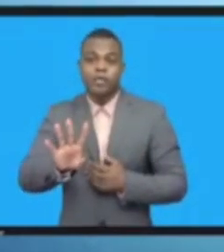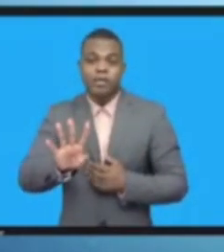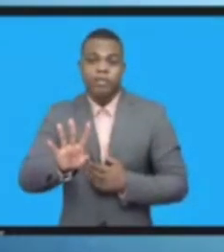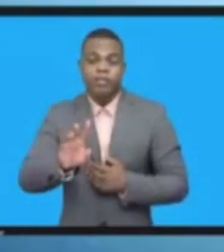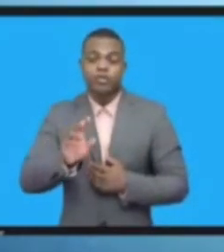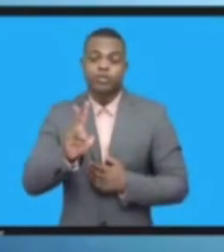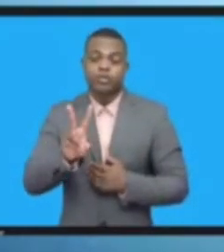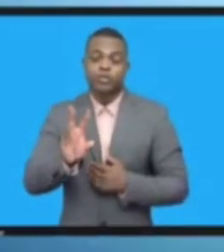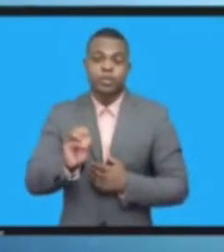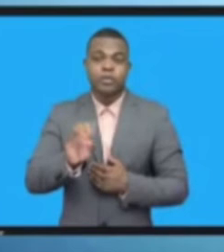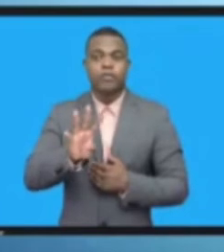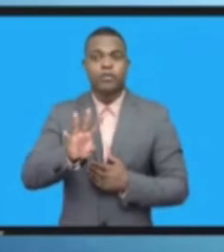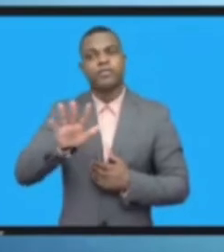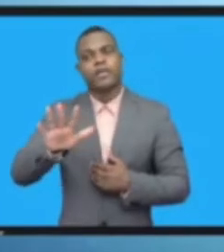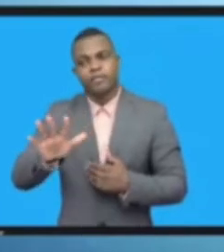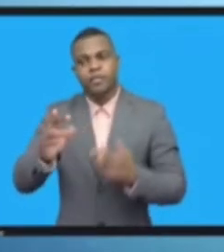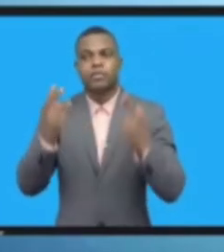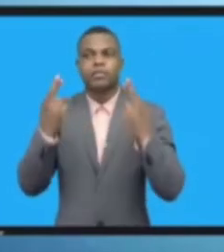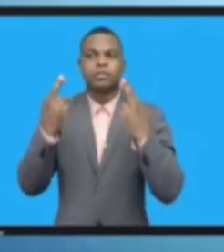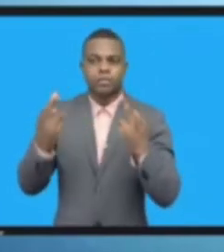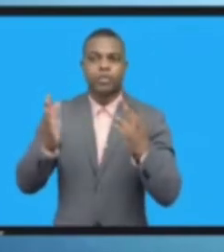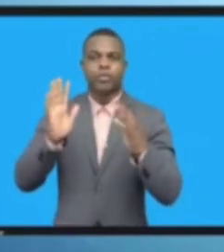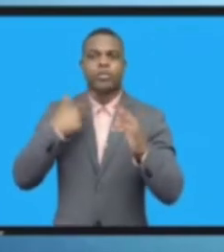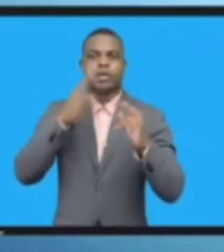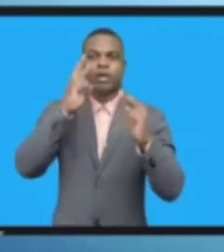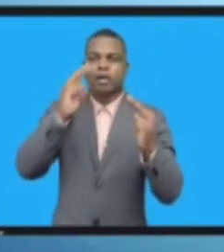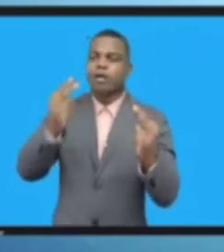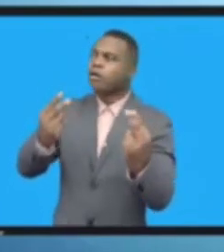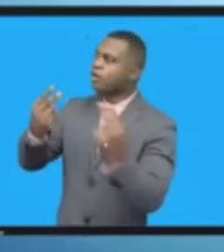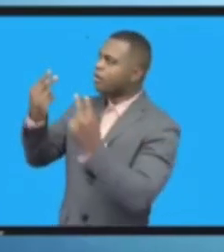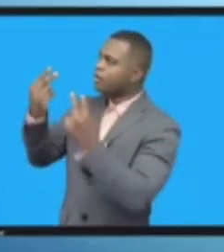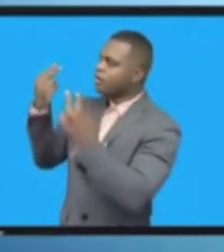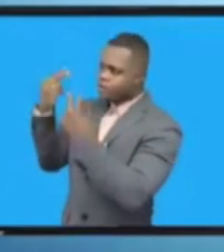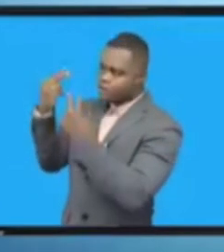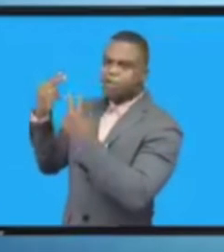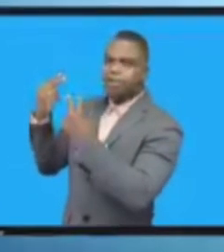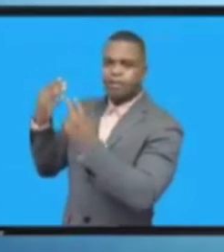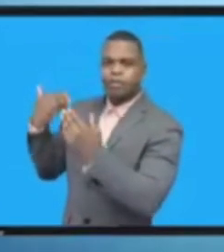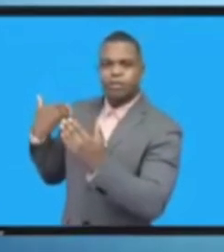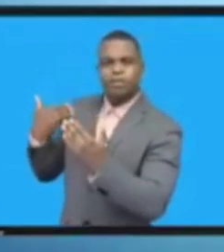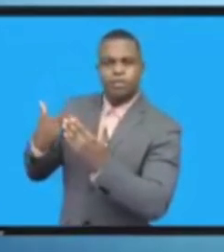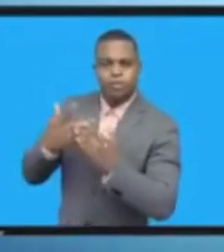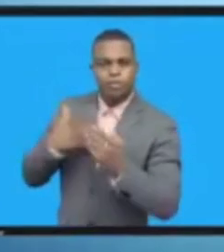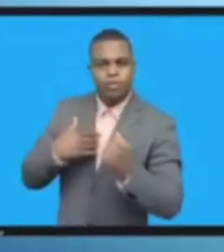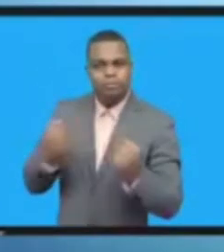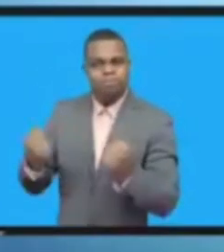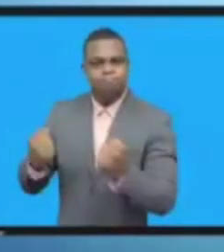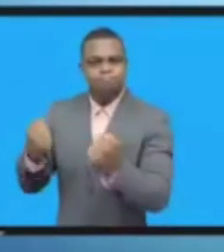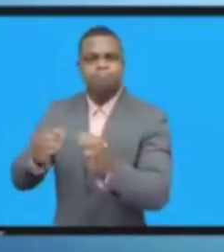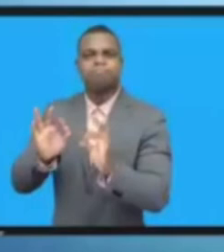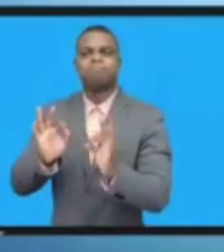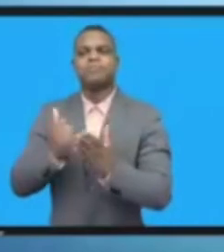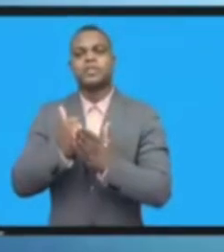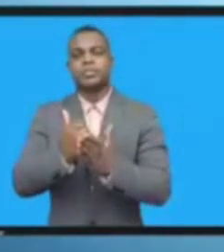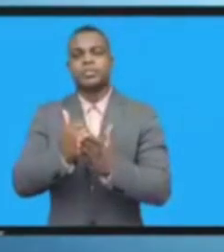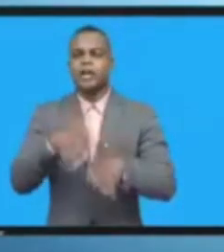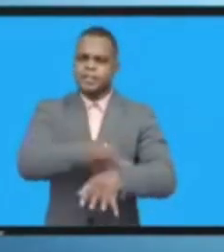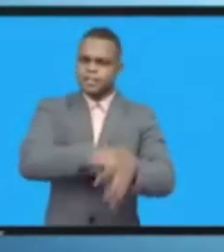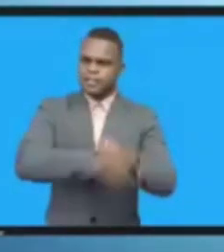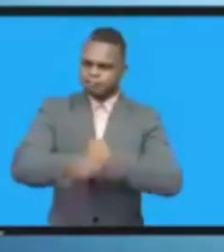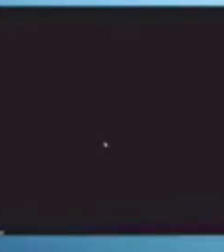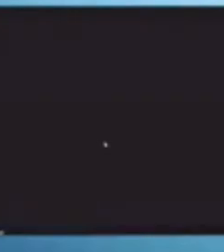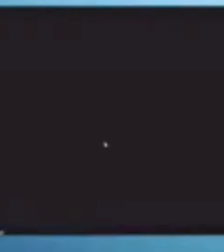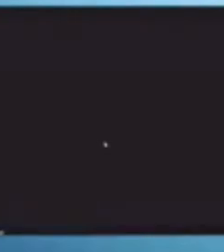وخمسة واربعين سوف يسترجع هذا الاجتماع ويحيي جهودنا فدعونا الآن